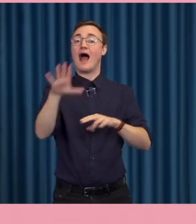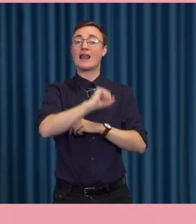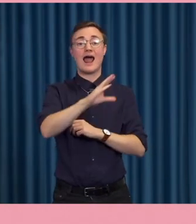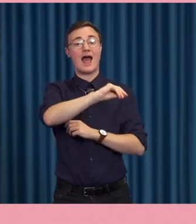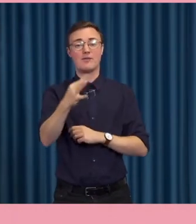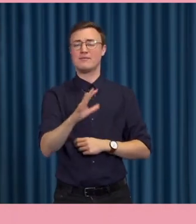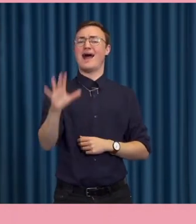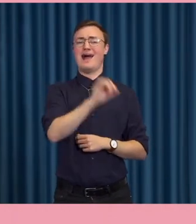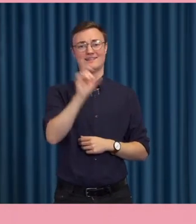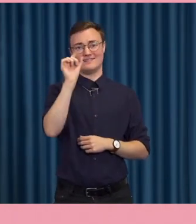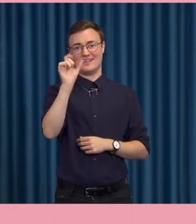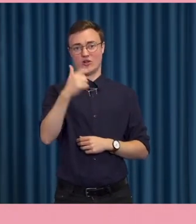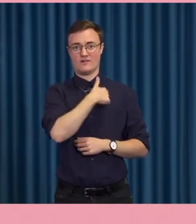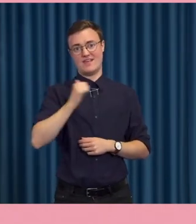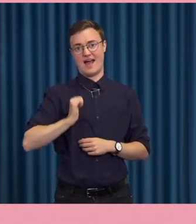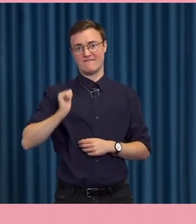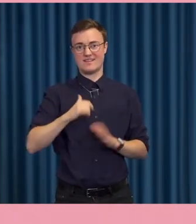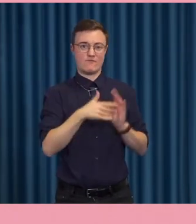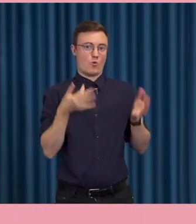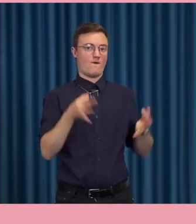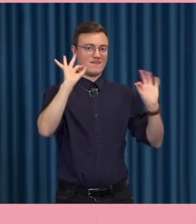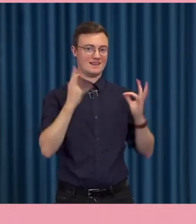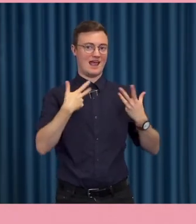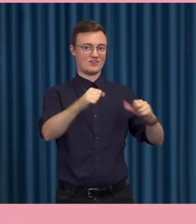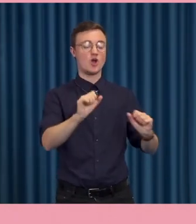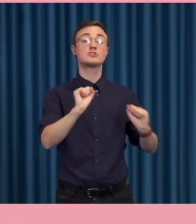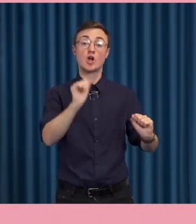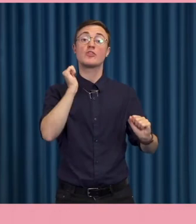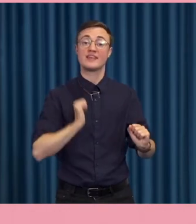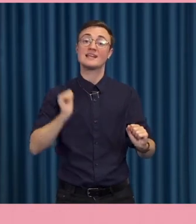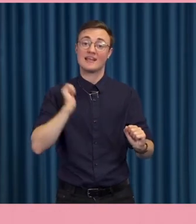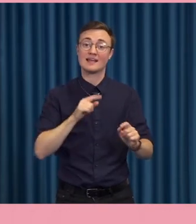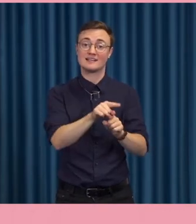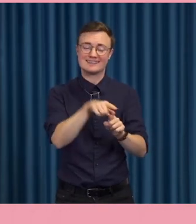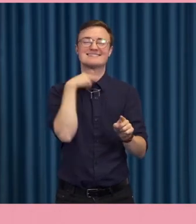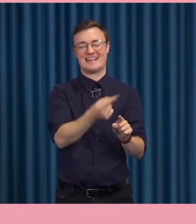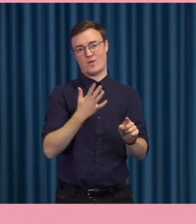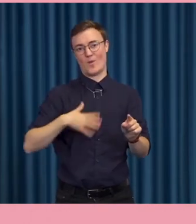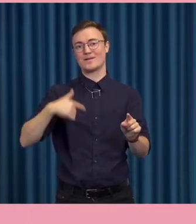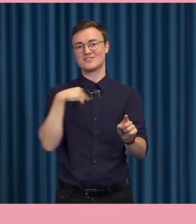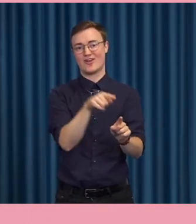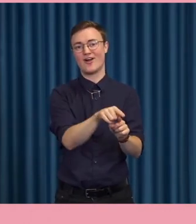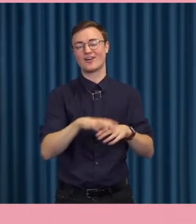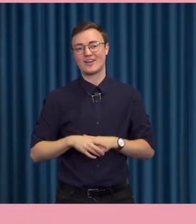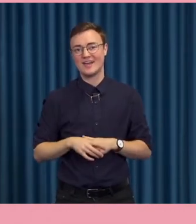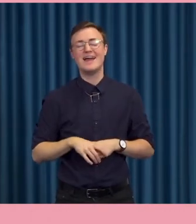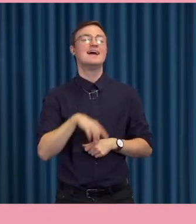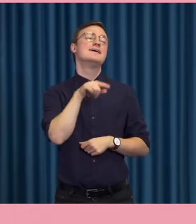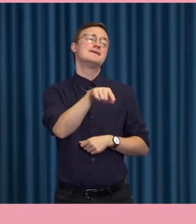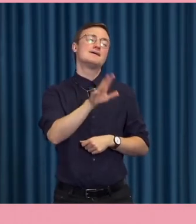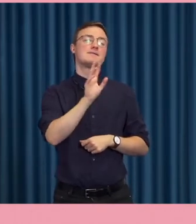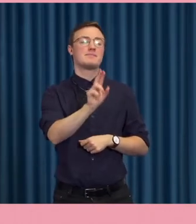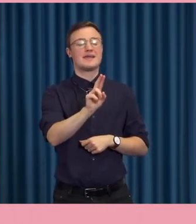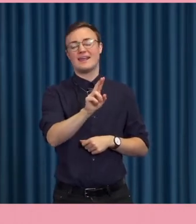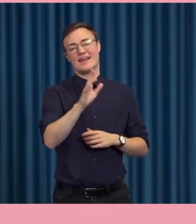allt digitalt som vi använder som är från en offentlig aktör de ska vara tillgängliga och det är inte liksom nu